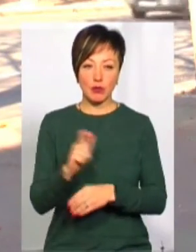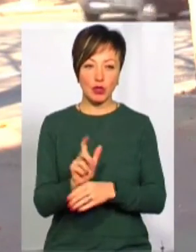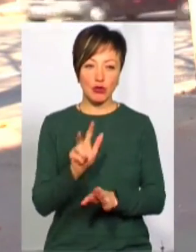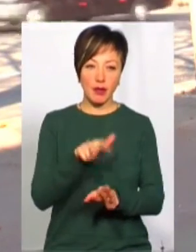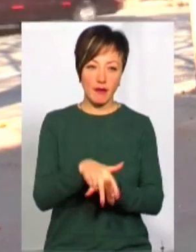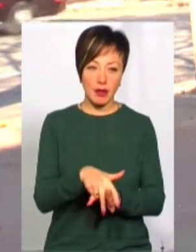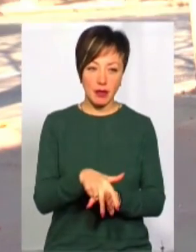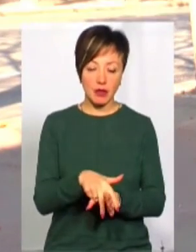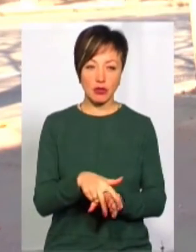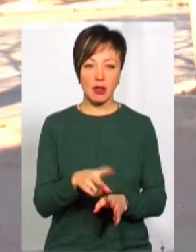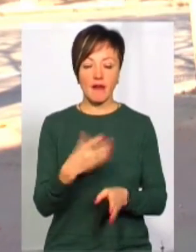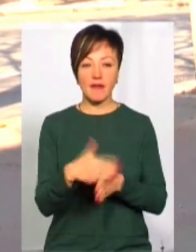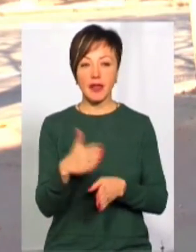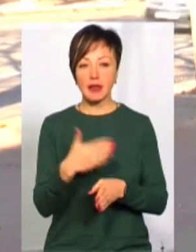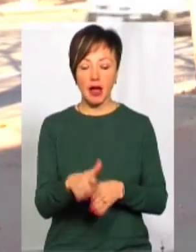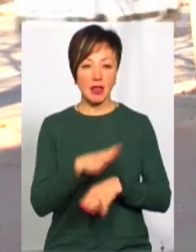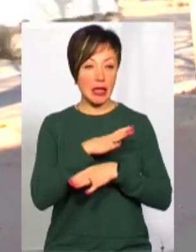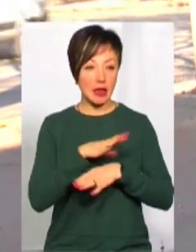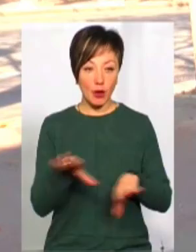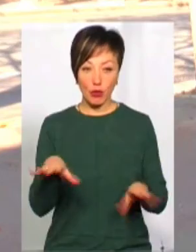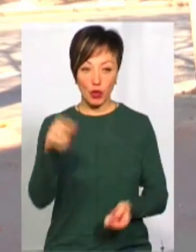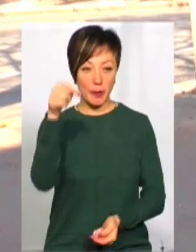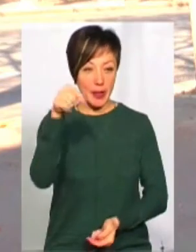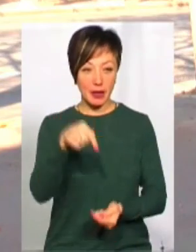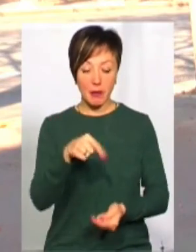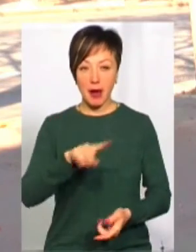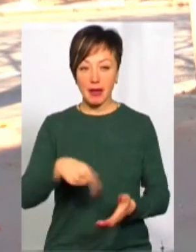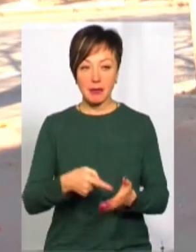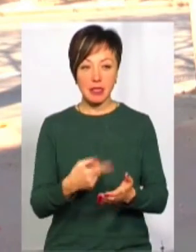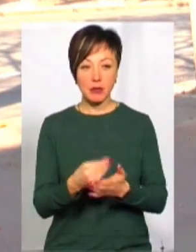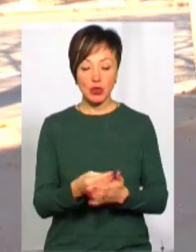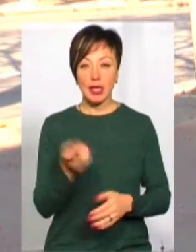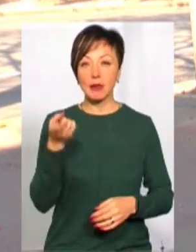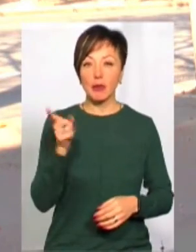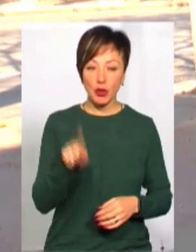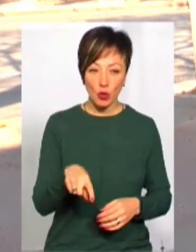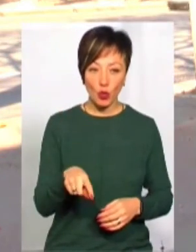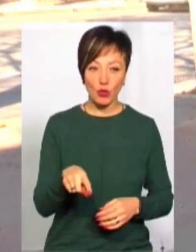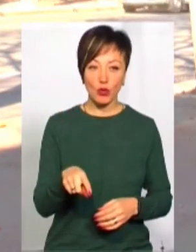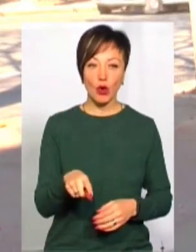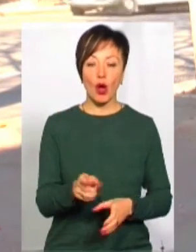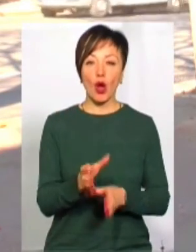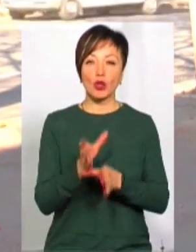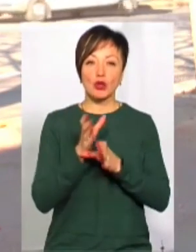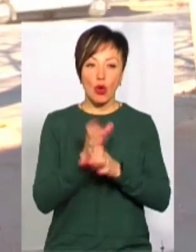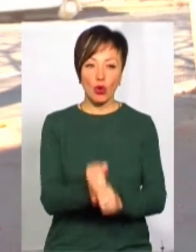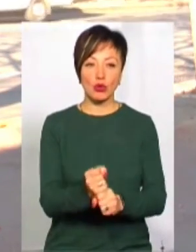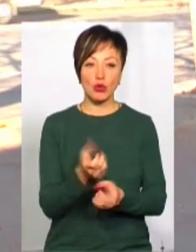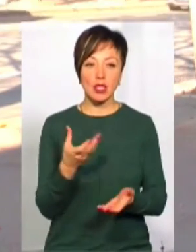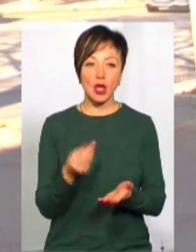видатків, які не були протаманні міським бюджетом. І при тому скорочується дохідна частина,